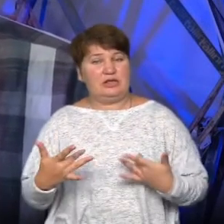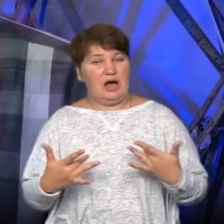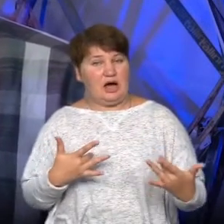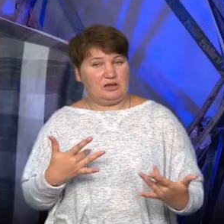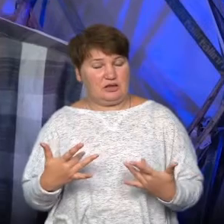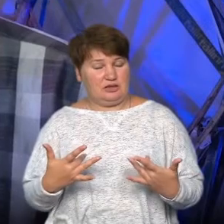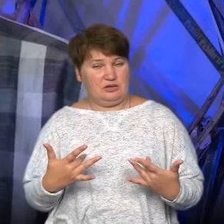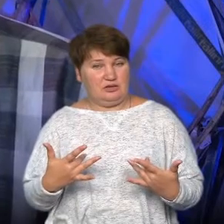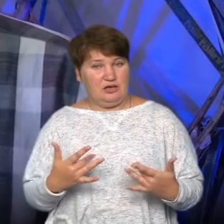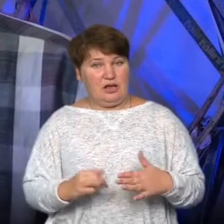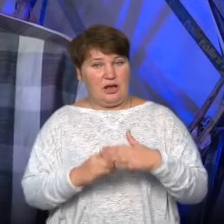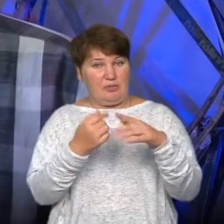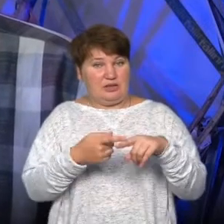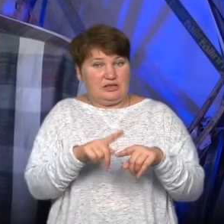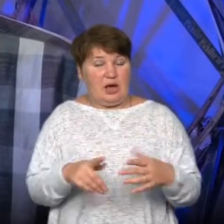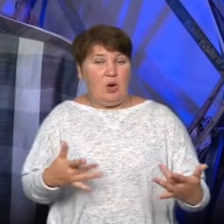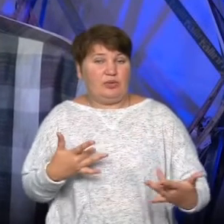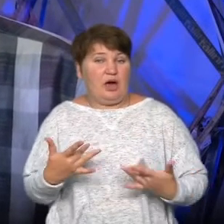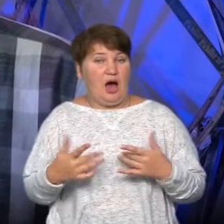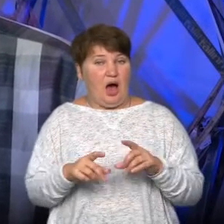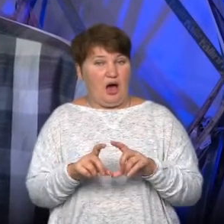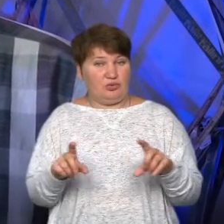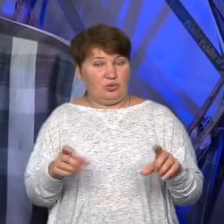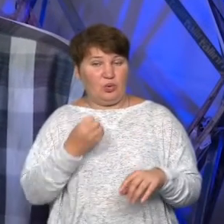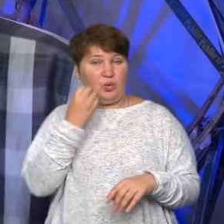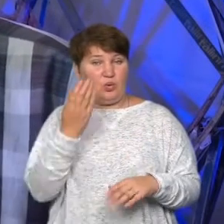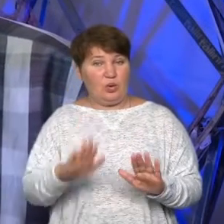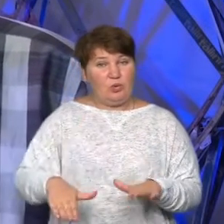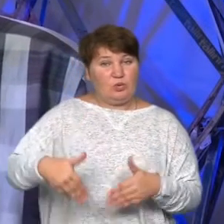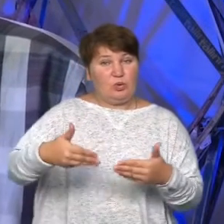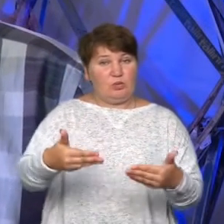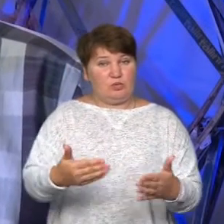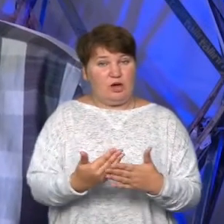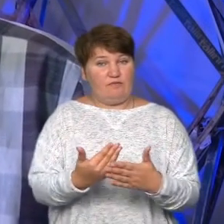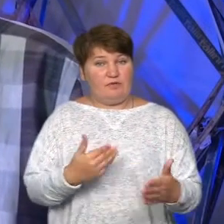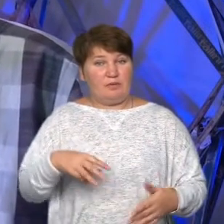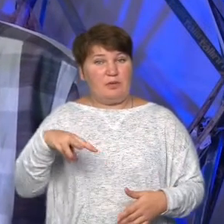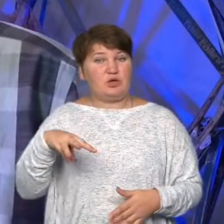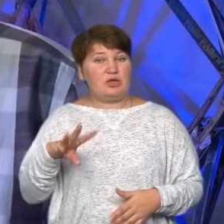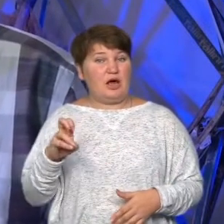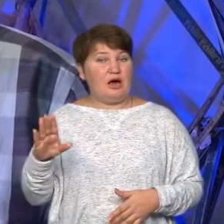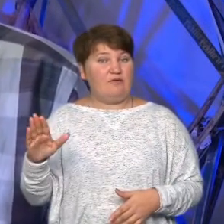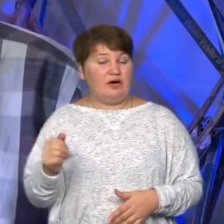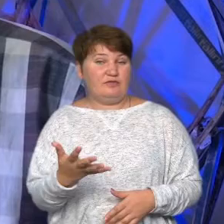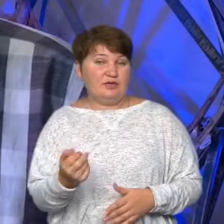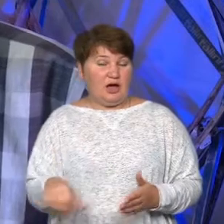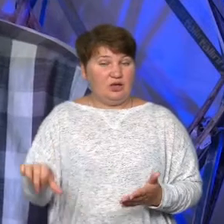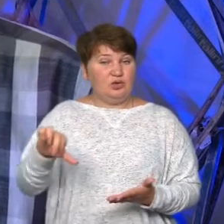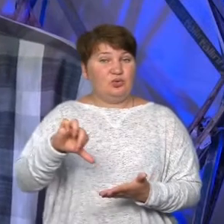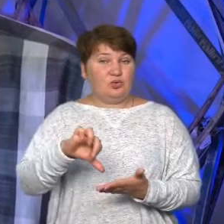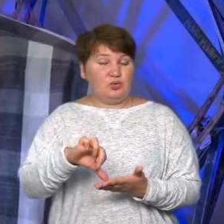базі цього театру, коли поступила пропозиція від пана Мирослава взяти участь у